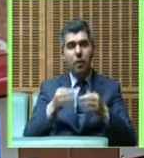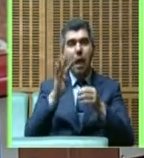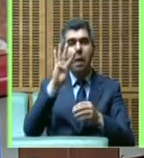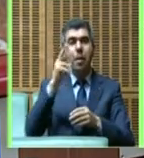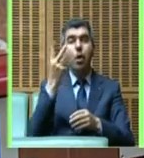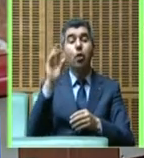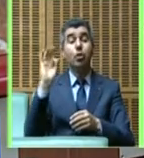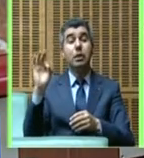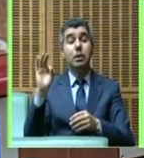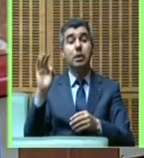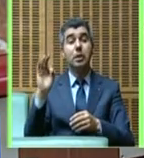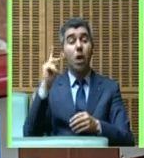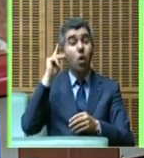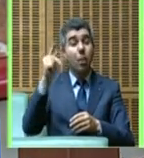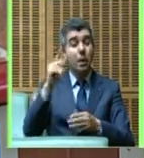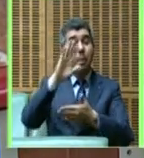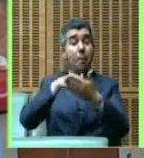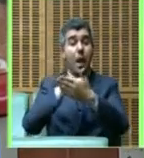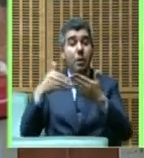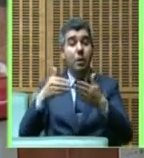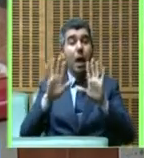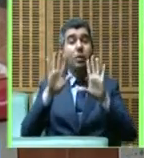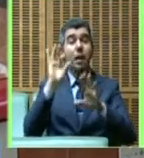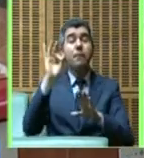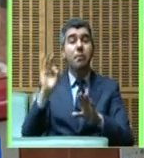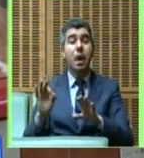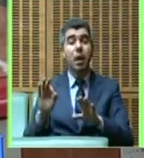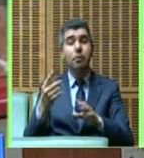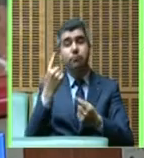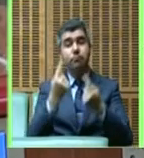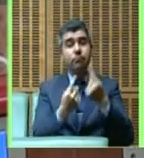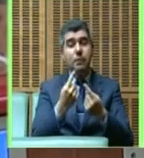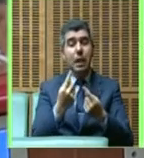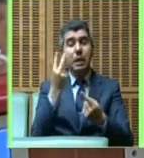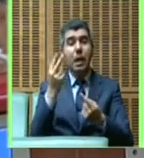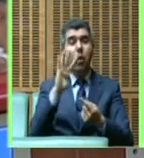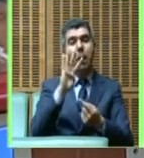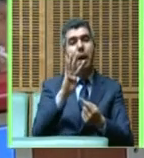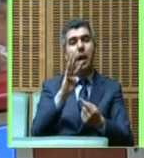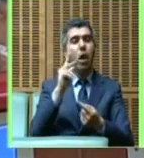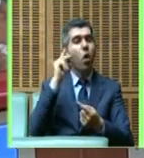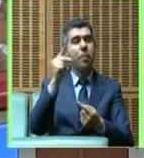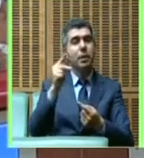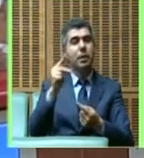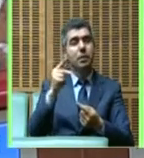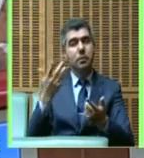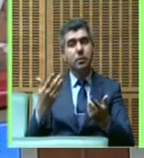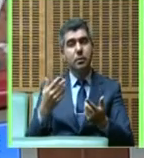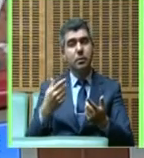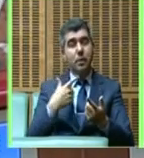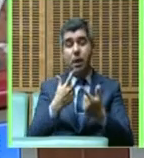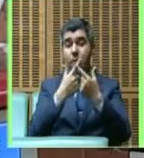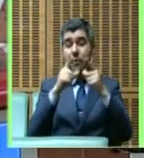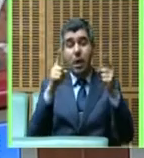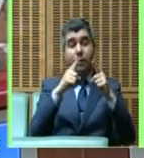كيلومتر اللي كات مبرمجة 10 في المية منها 42 كيلومتر هي اللي مفروض أننا هي اللي خصت تكمل أكيد أن وعطيتوني واحد المجموعة